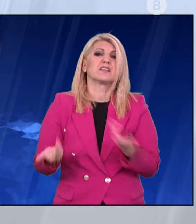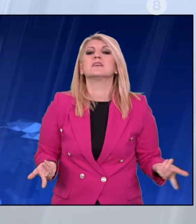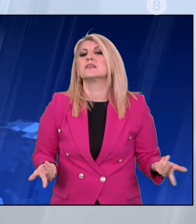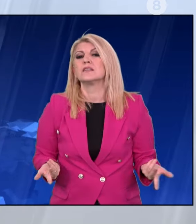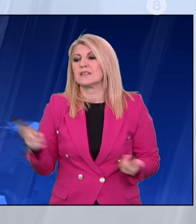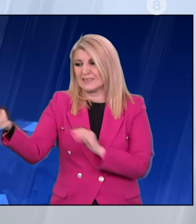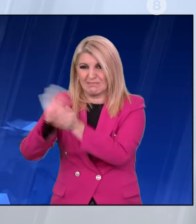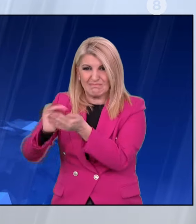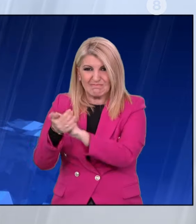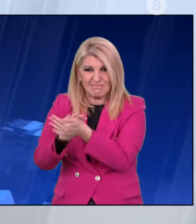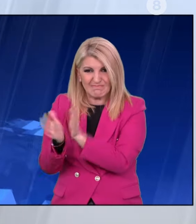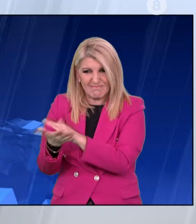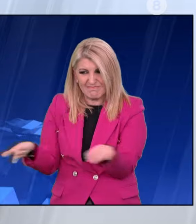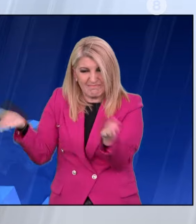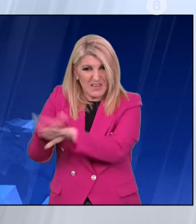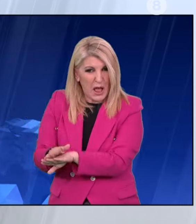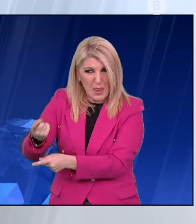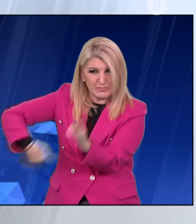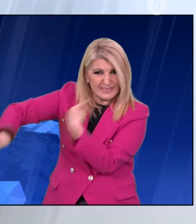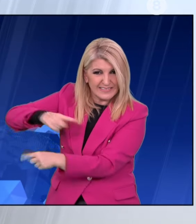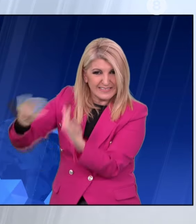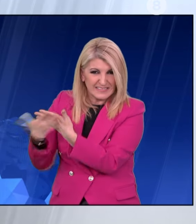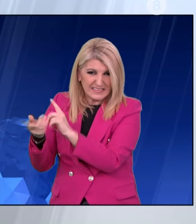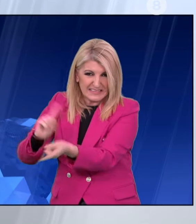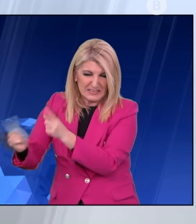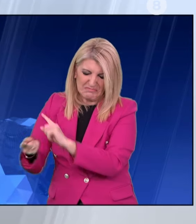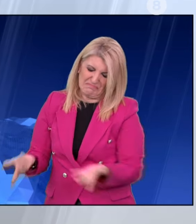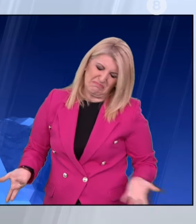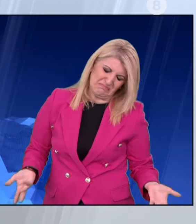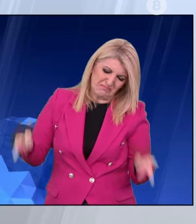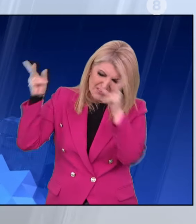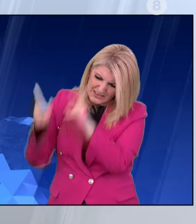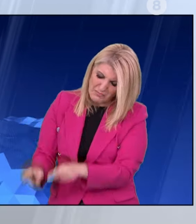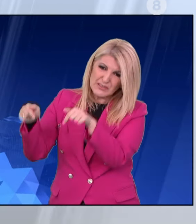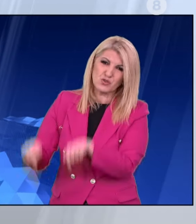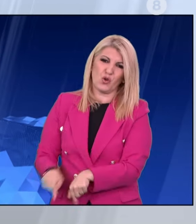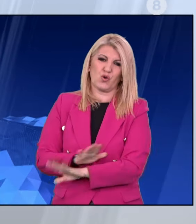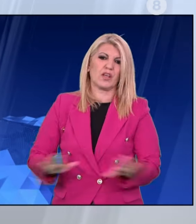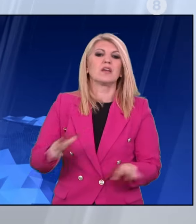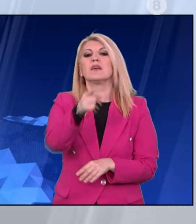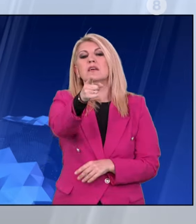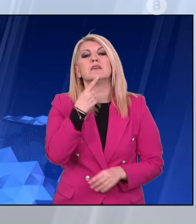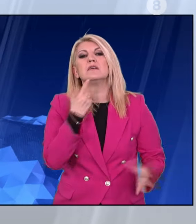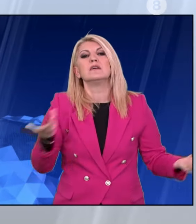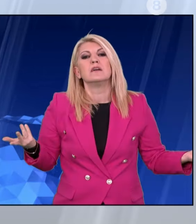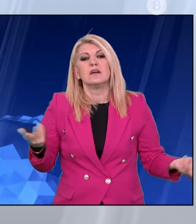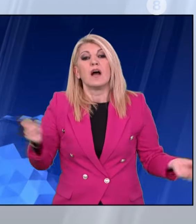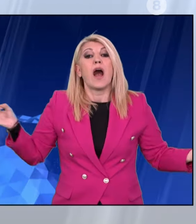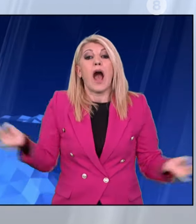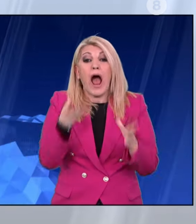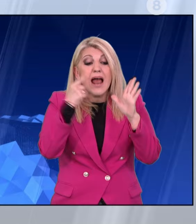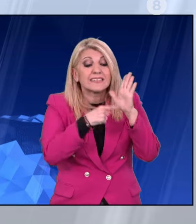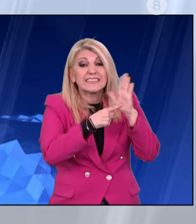Να σταματήσει τώρα τη συγκάλυψη. Απιστή σε σχέση με μια σύμβαση που αν είχε εκτελεστεί τα παιδιά θα ζούσαν τόσο απλά γιατί αφορούσε